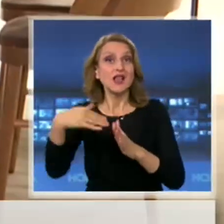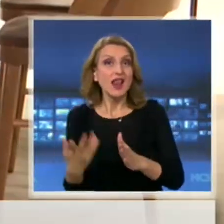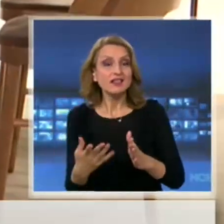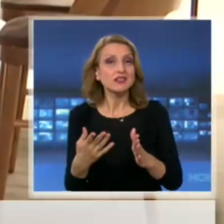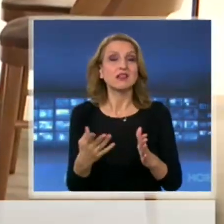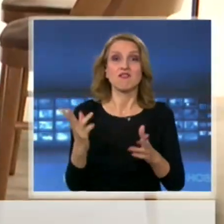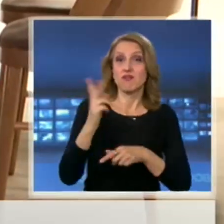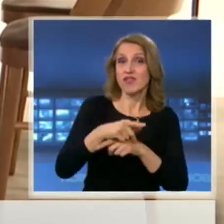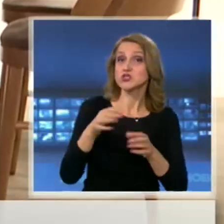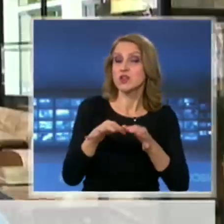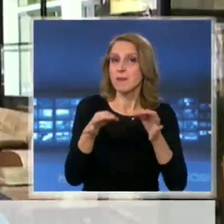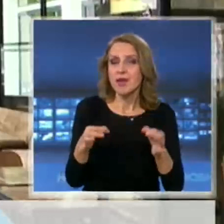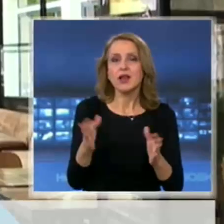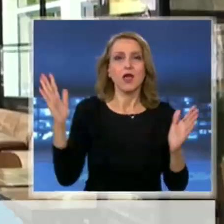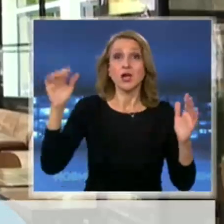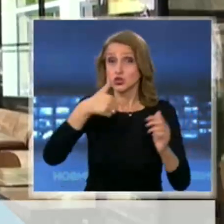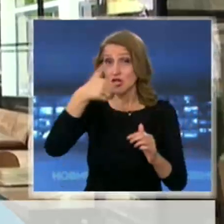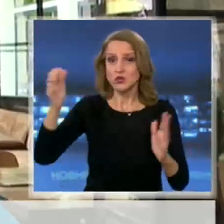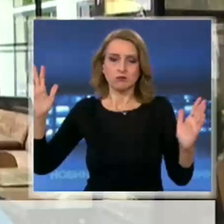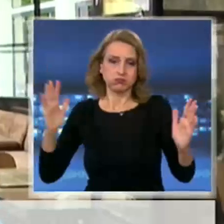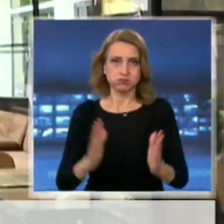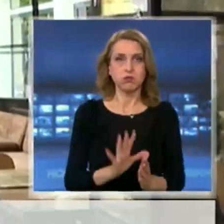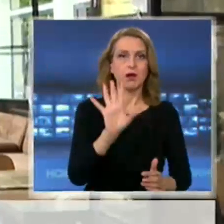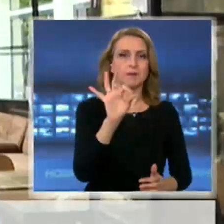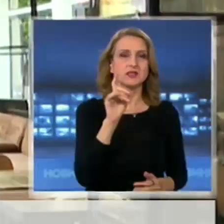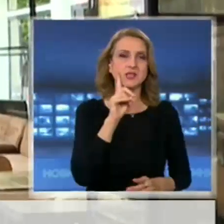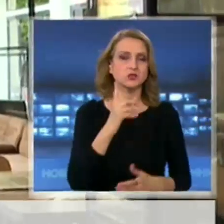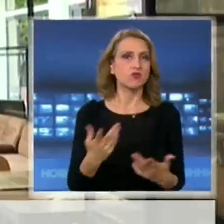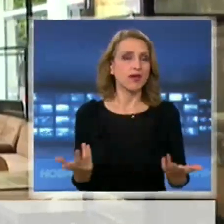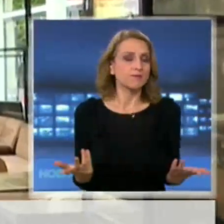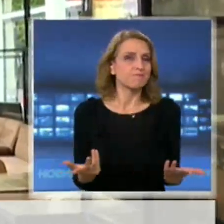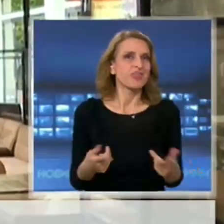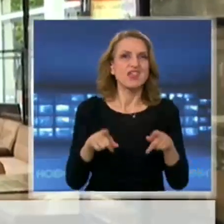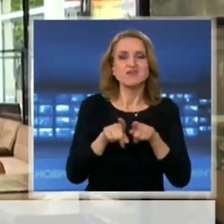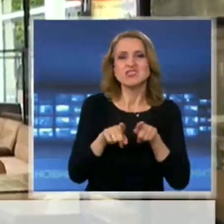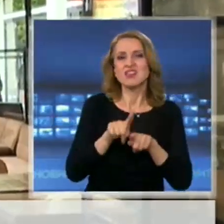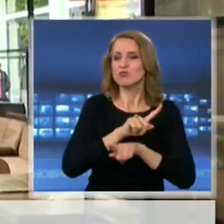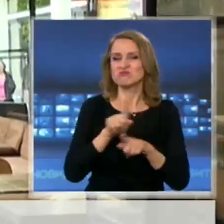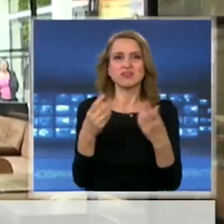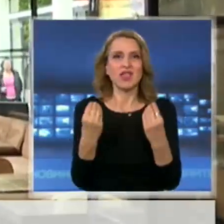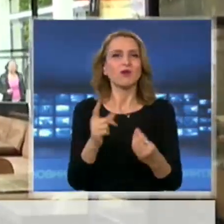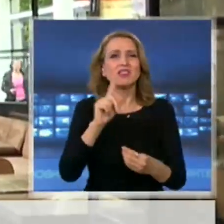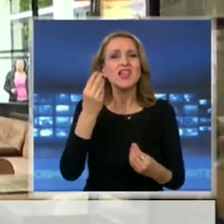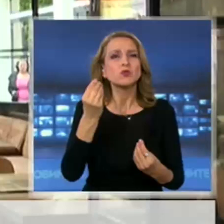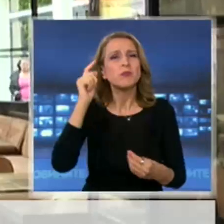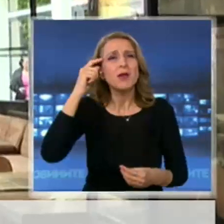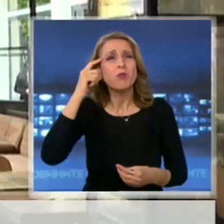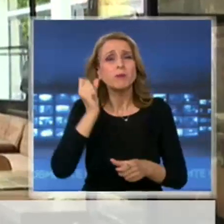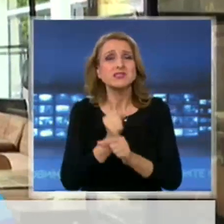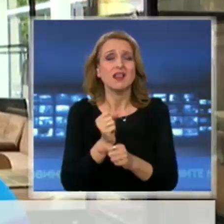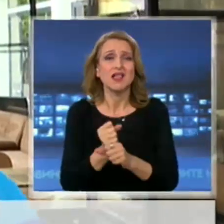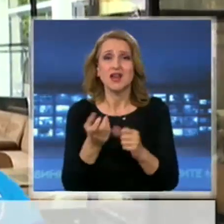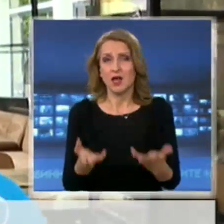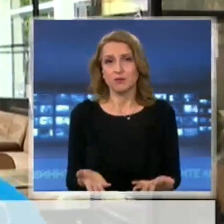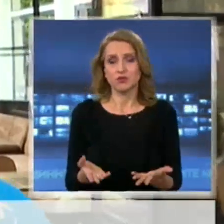на 50. Това отваряне в момента е малко така, как да кажа, изнасилена работа. Общо взето не обмислена. И